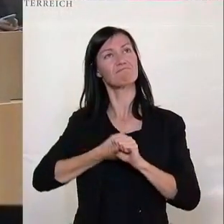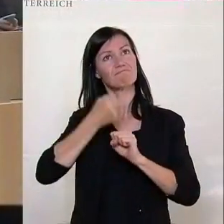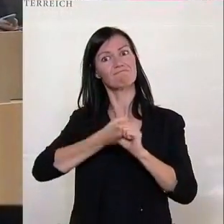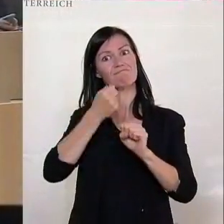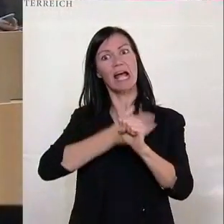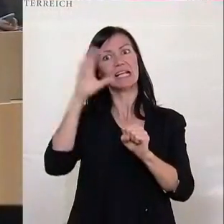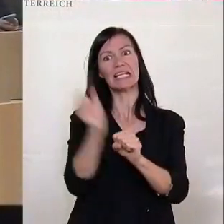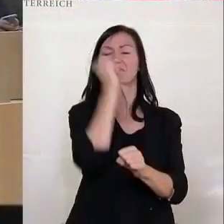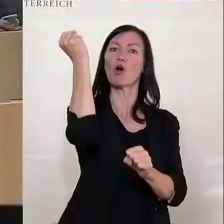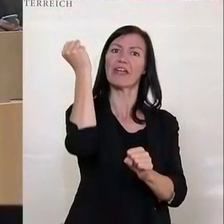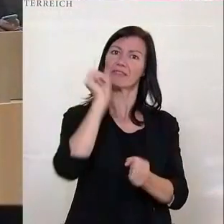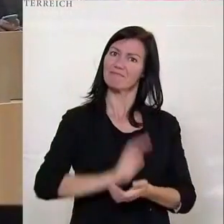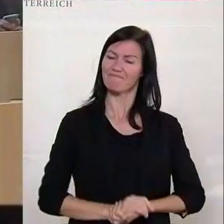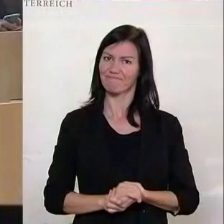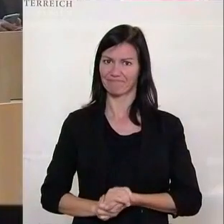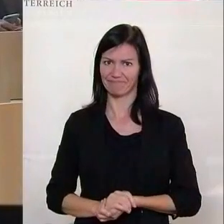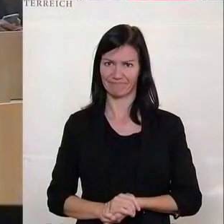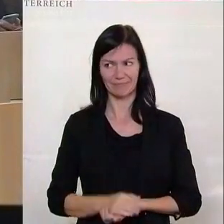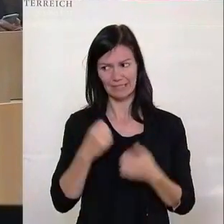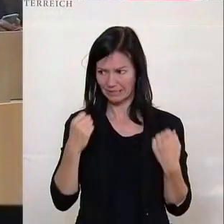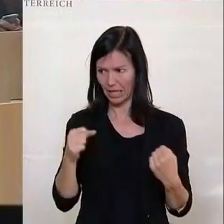hinstellt und sagt, er hat Corona besiegt.